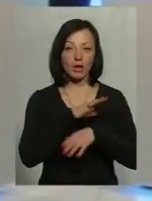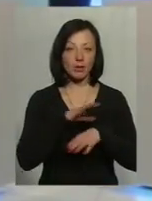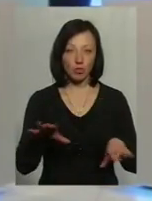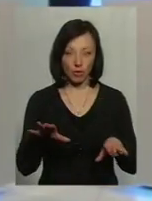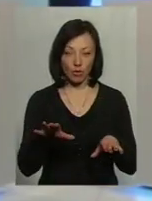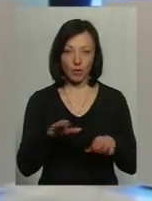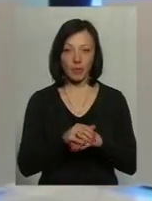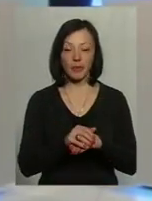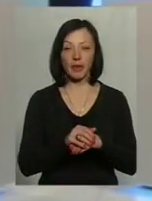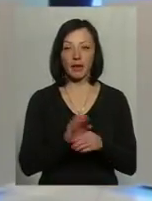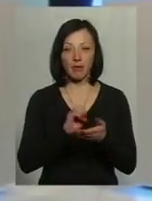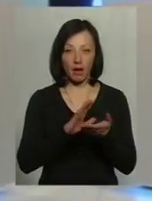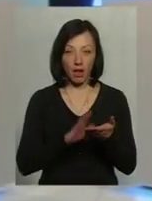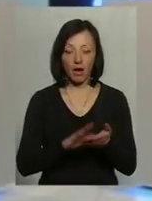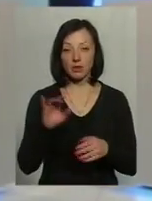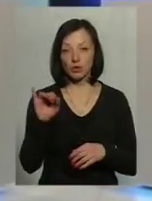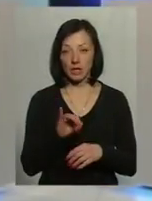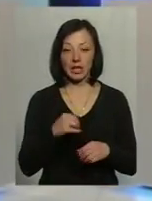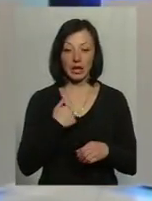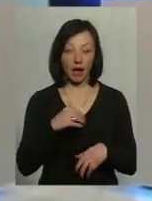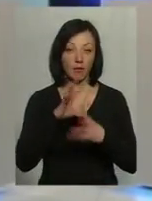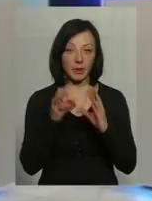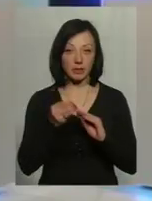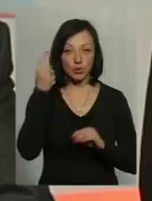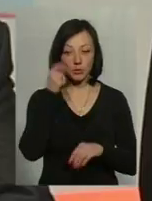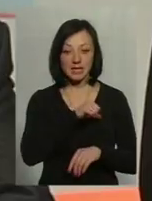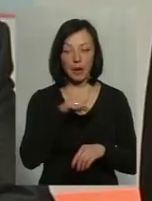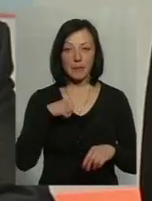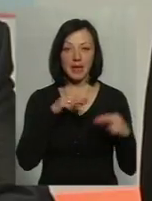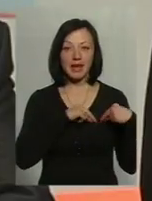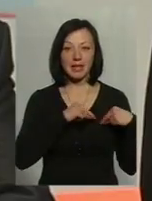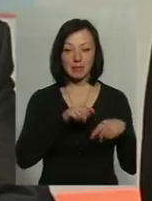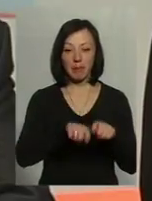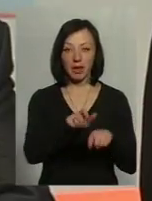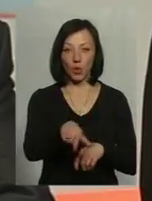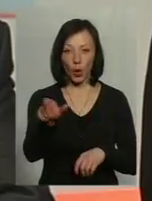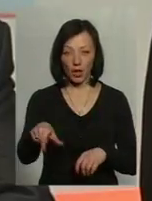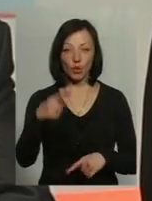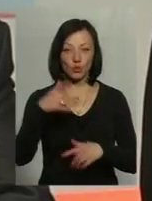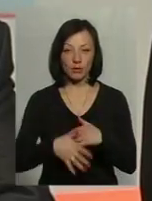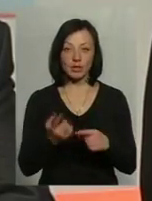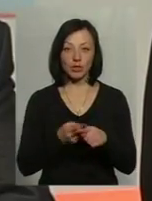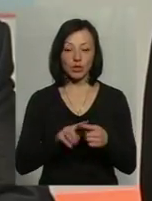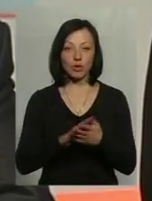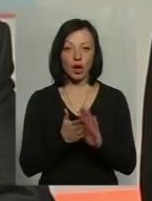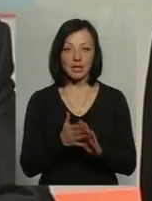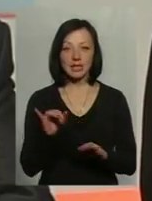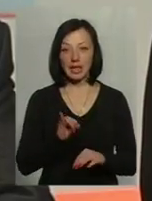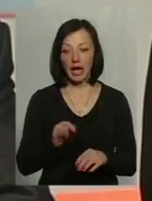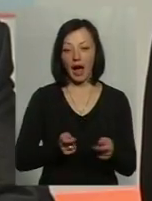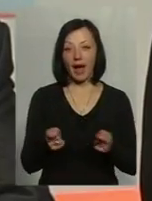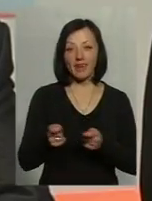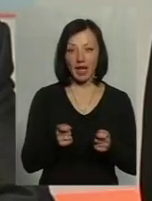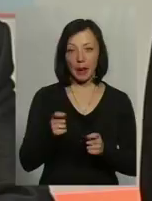накладено, і, в принципі, я думаю, що і самі інспектори праці розуміють цю ситуацію, і роботодавці